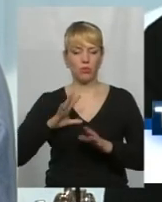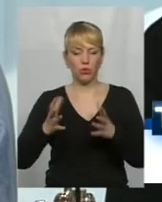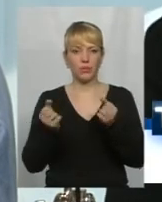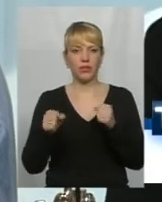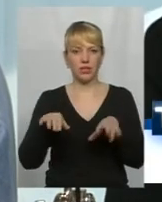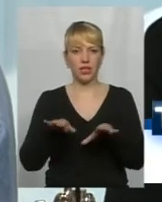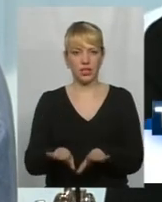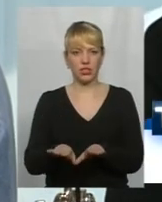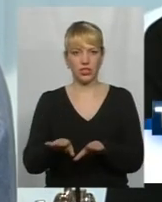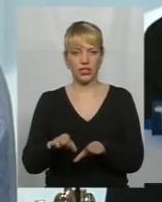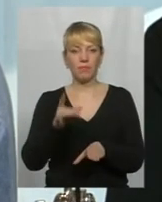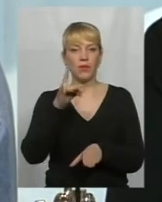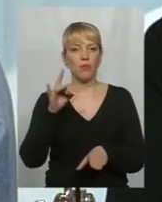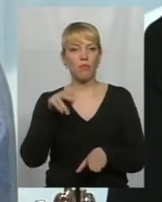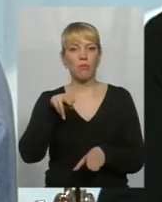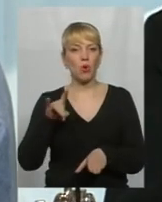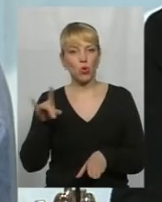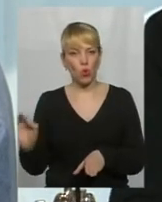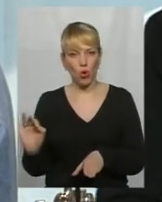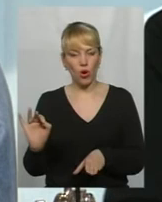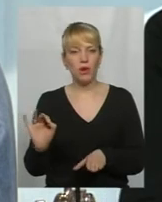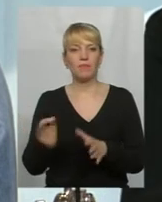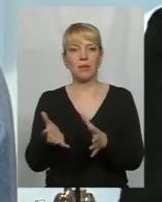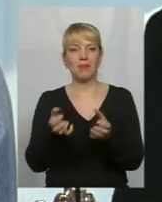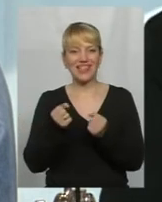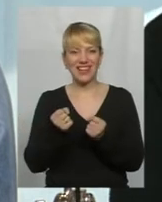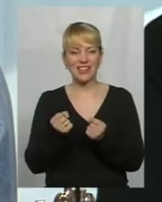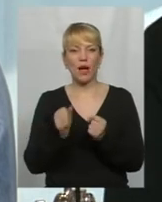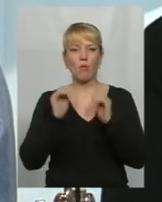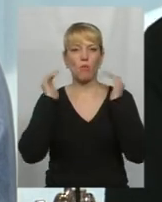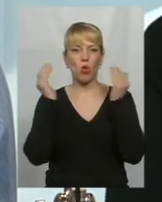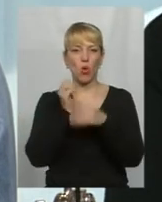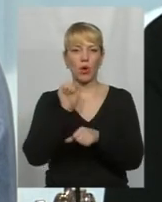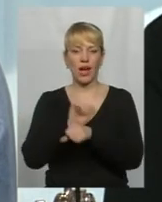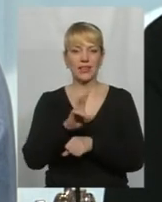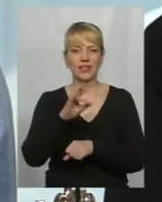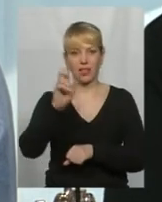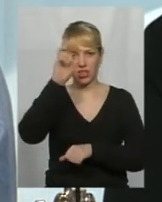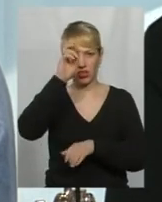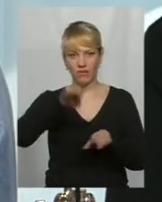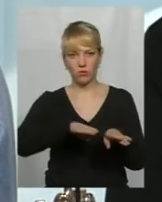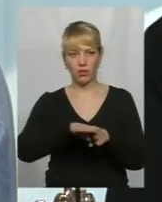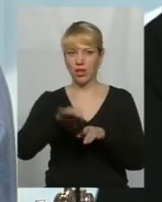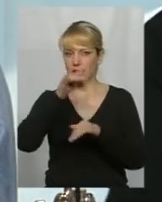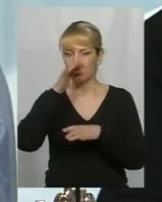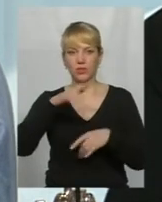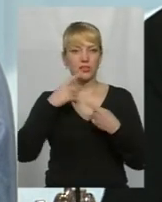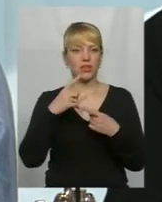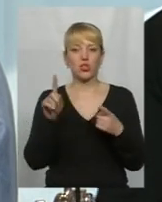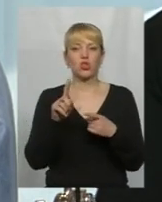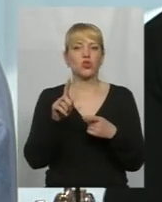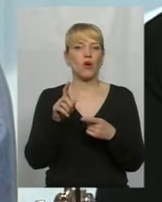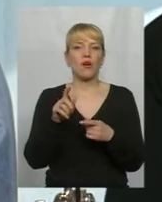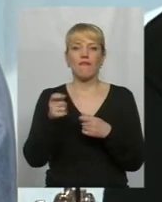РНБО про прийняття блокади вже на державному рівні. Тобто не можна сказати, що влада зовсім не